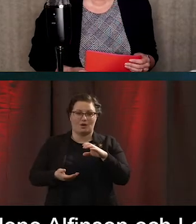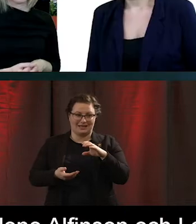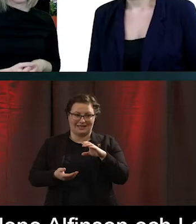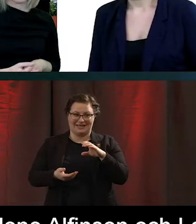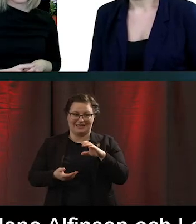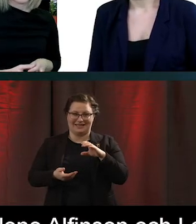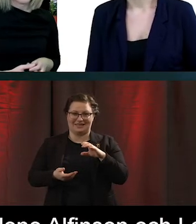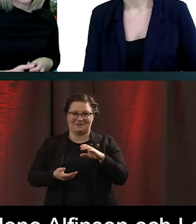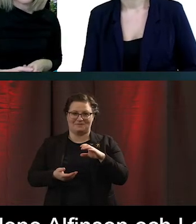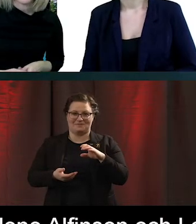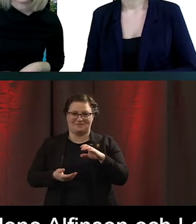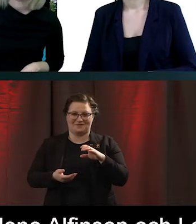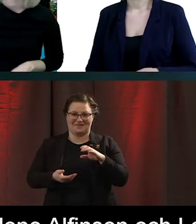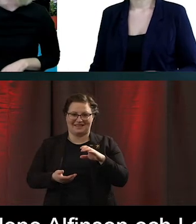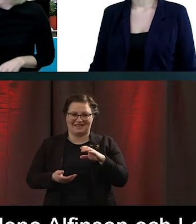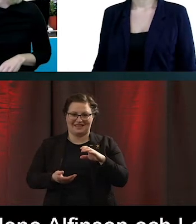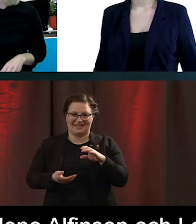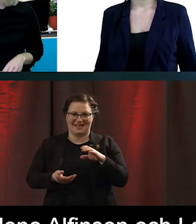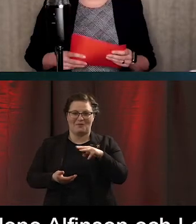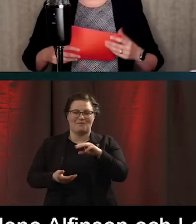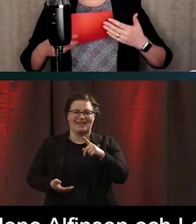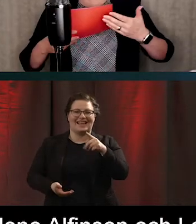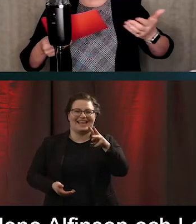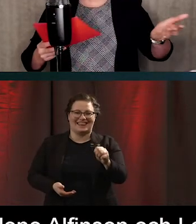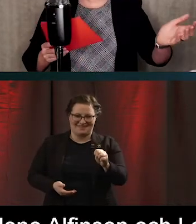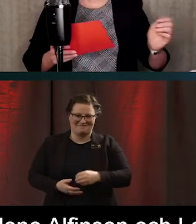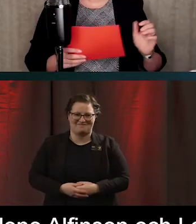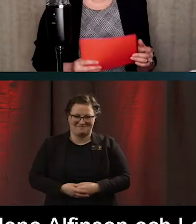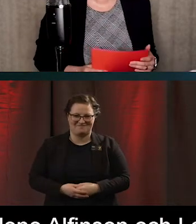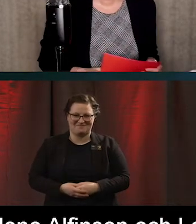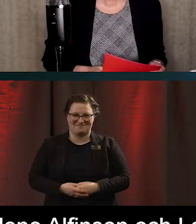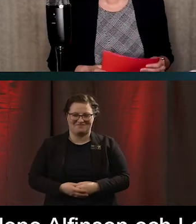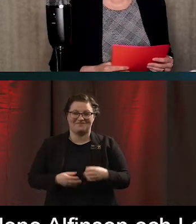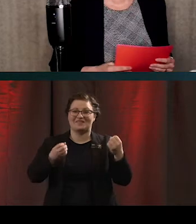Hallå! Hallå, hallå! Hej! Jag hör er. Varsågoda!